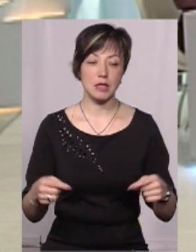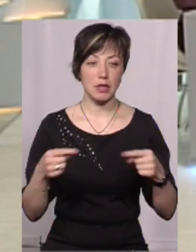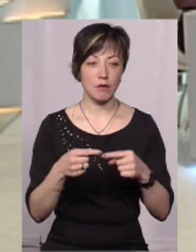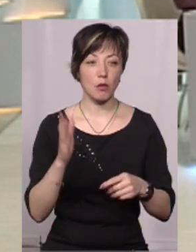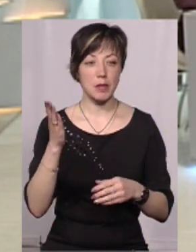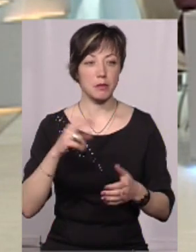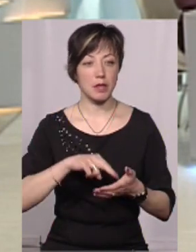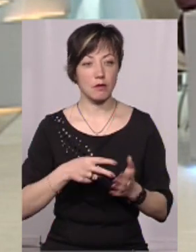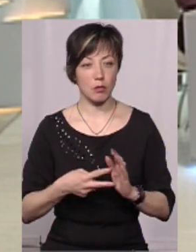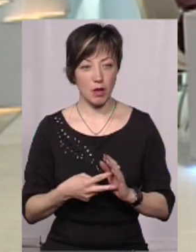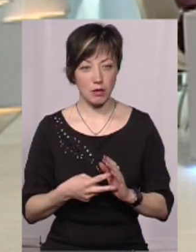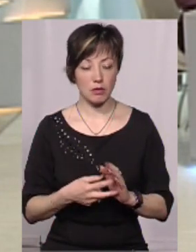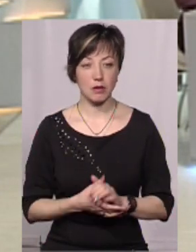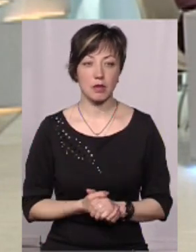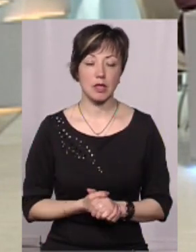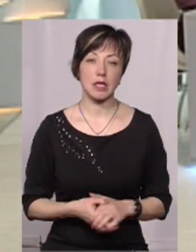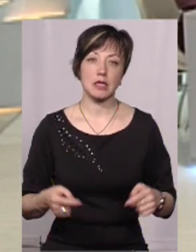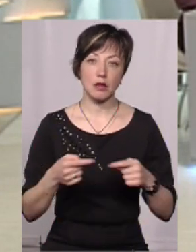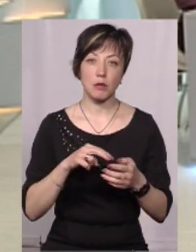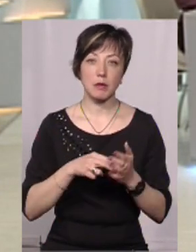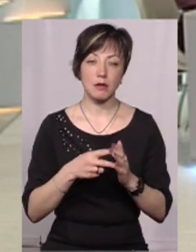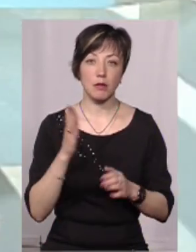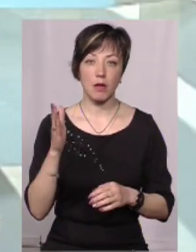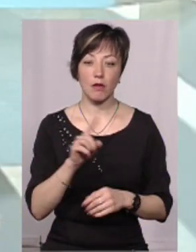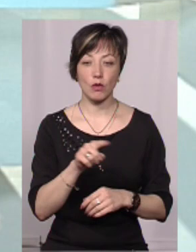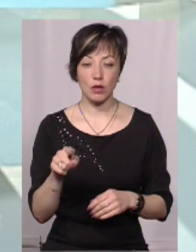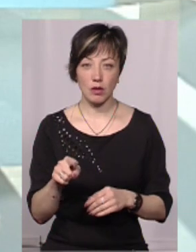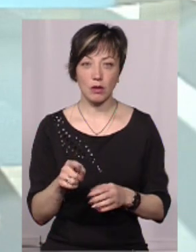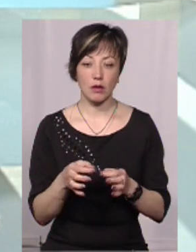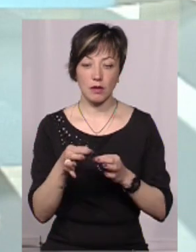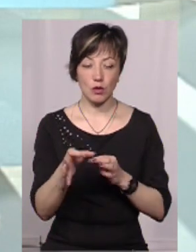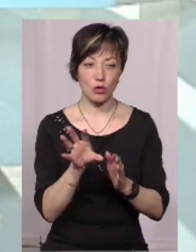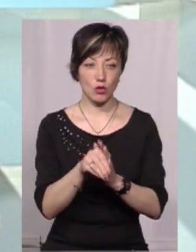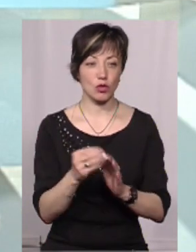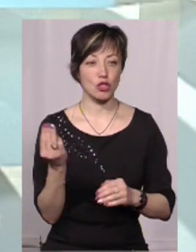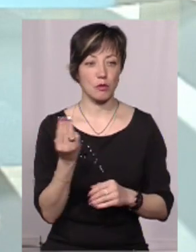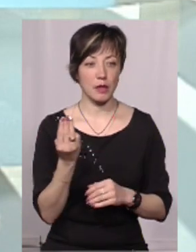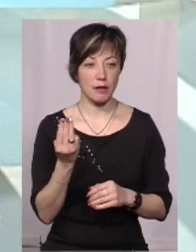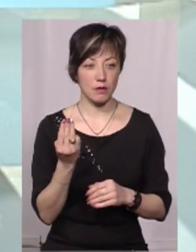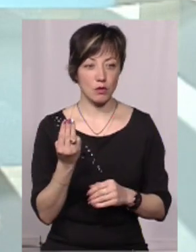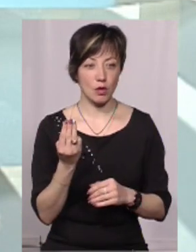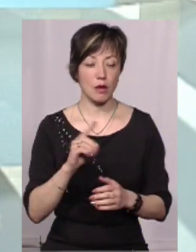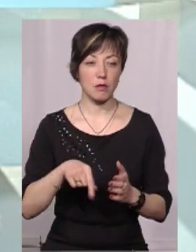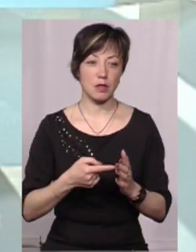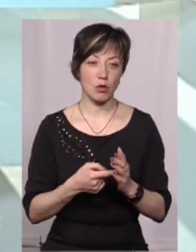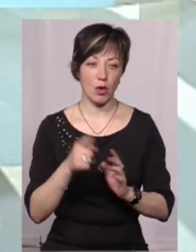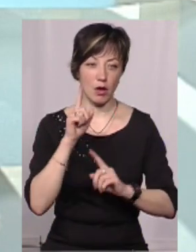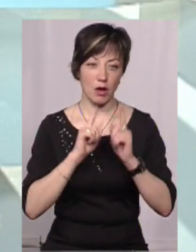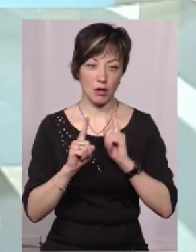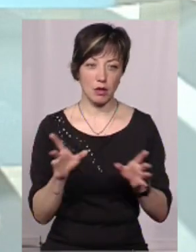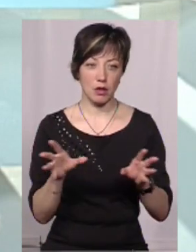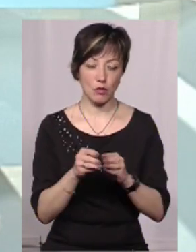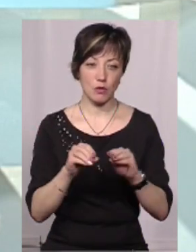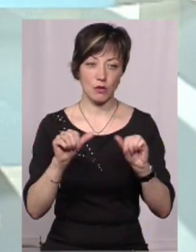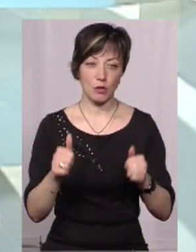згідно перспективного плану. І згідно перспективного плану вони відійдуть до Шепетівської міської ради,